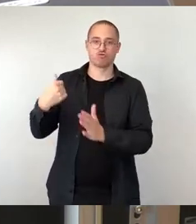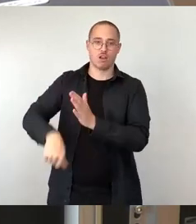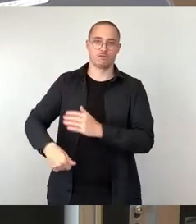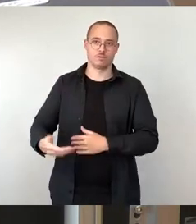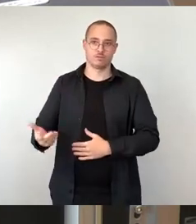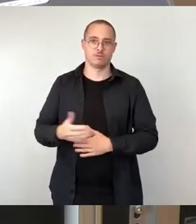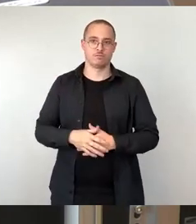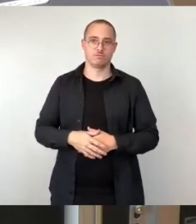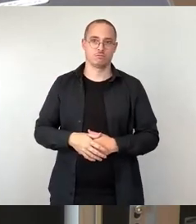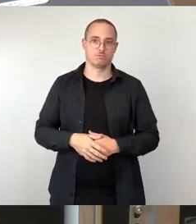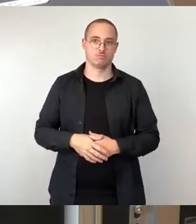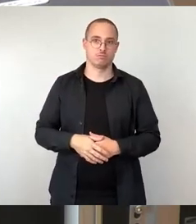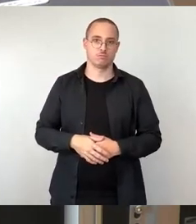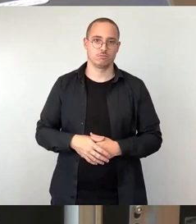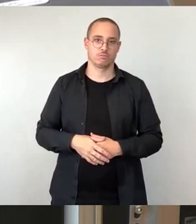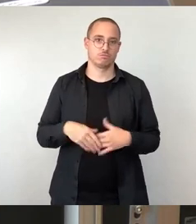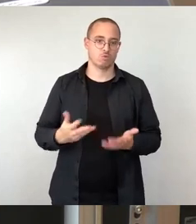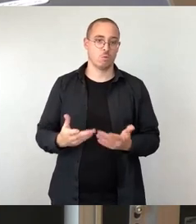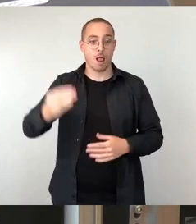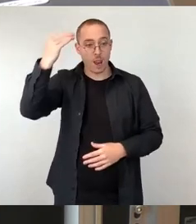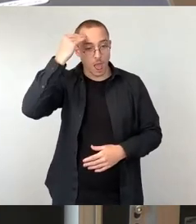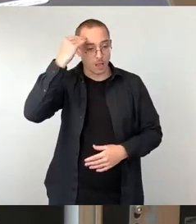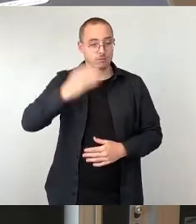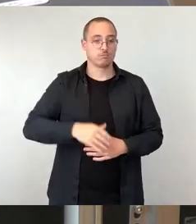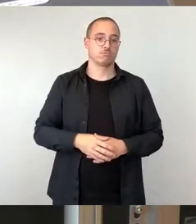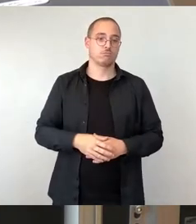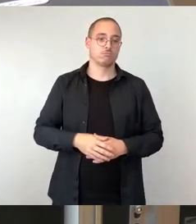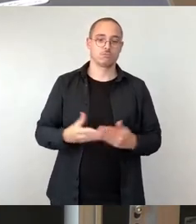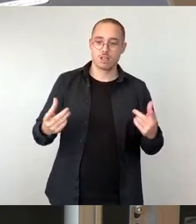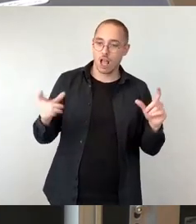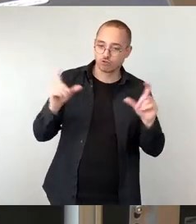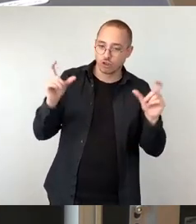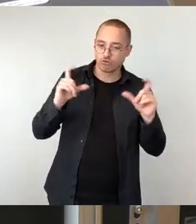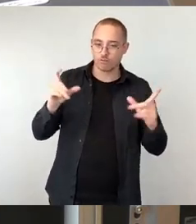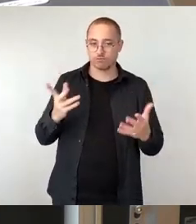zum Einbringen in unserer Gesellschaft und zum selbstverdienten Lebensunterhalt. Vielen Dank.